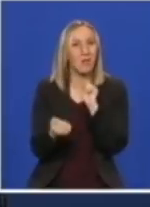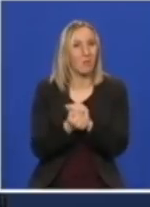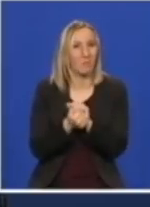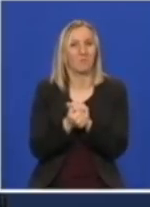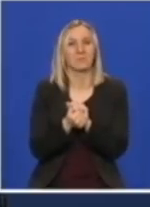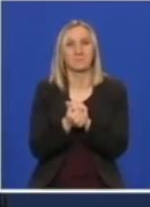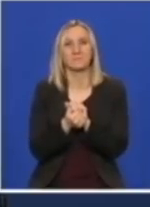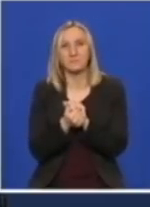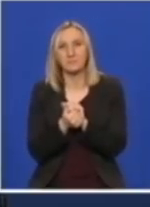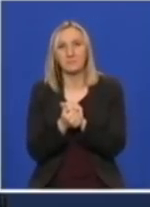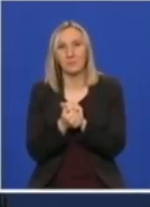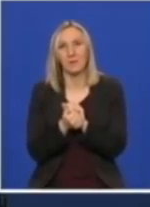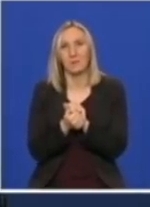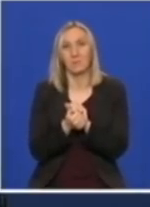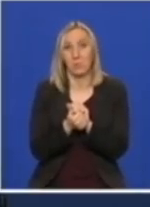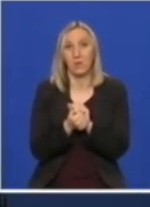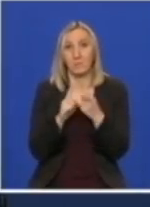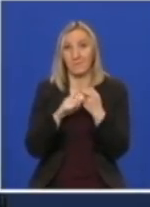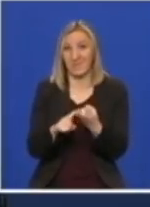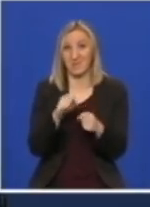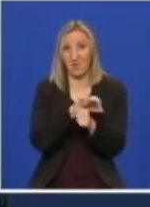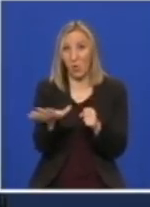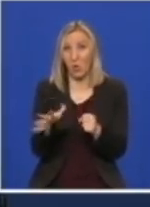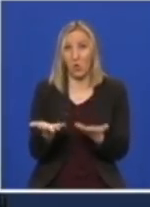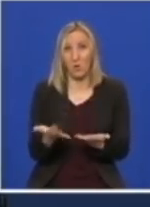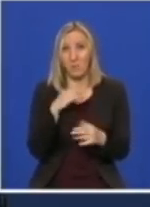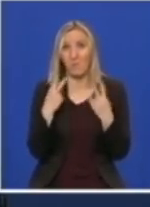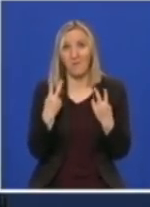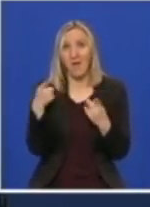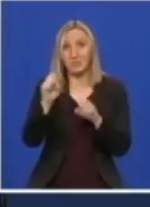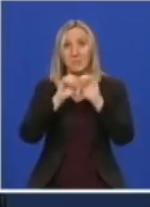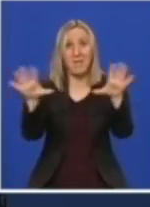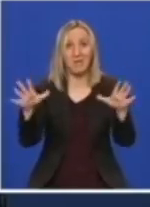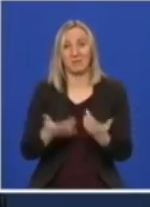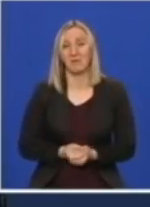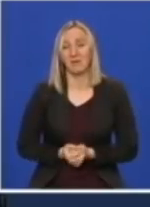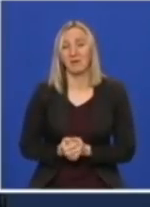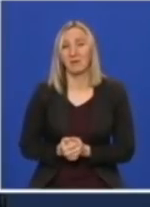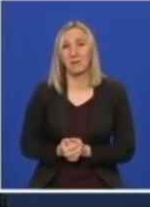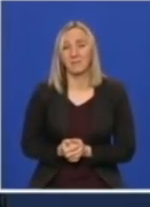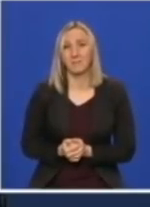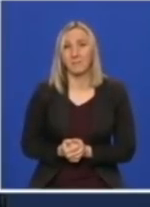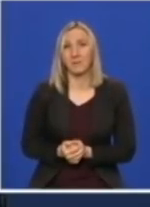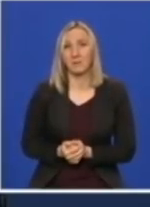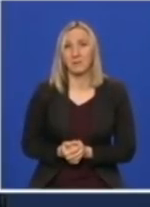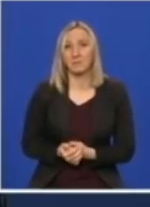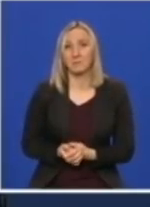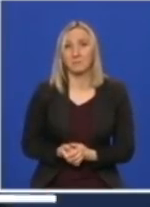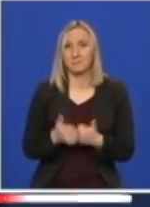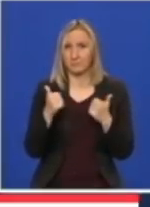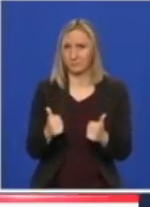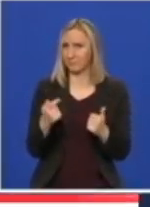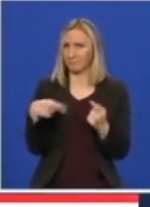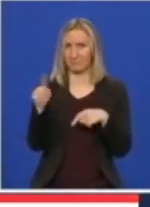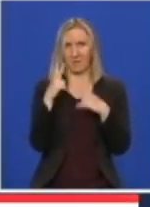pitanju novi koronavirus. Imali ste prilike da vidite da ulažemo